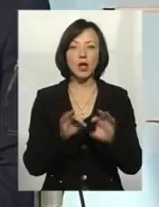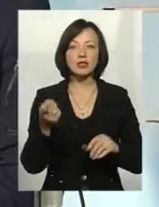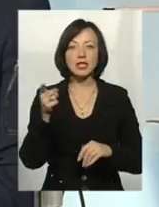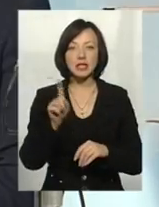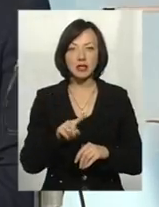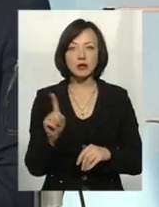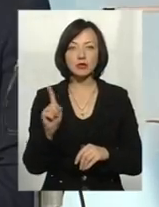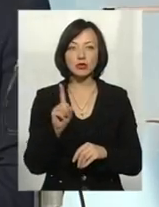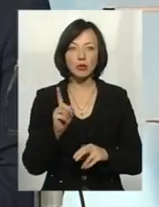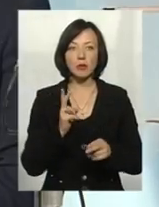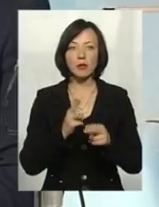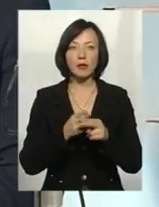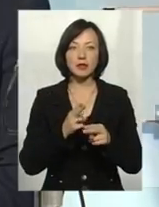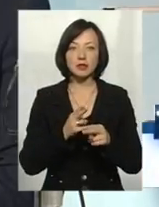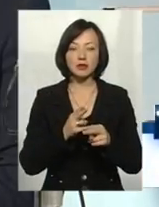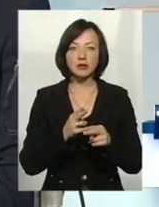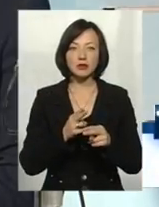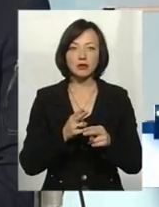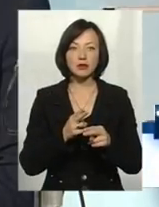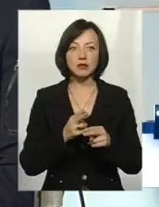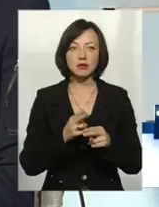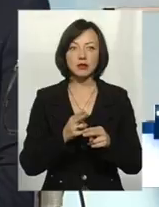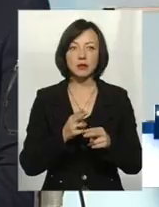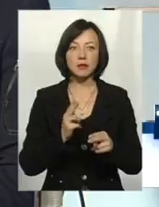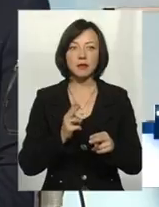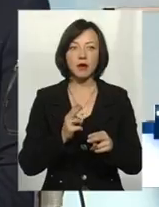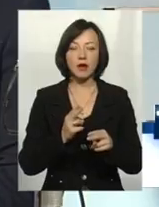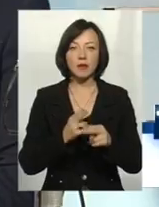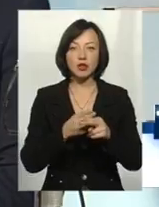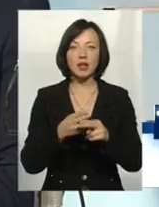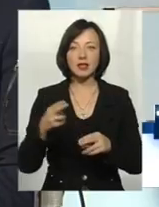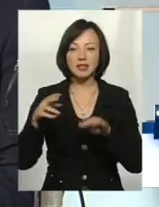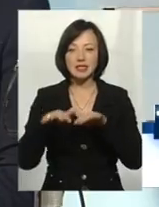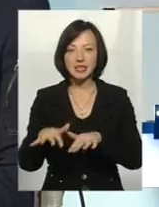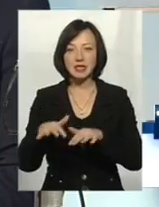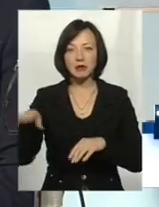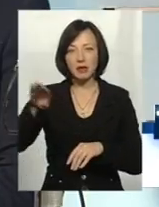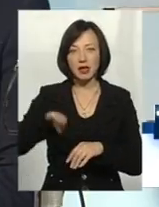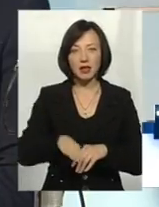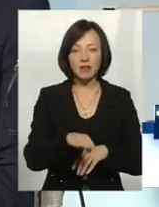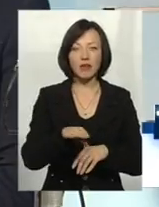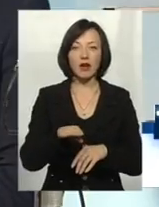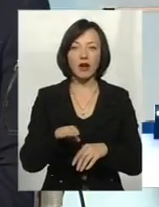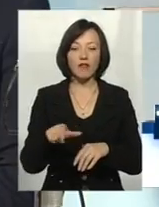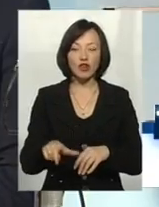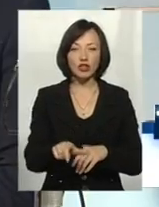що перешкоджається стік з берегів, стік грунтових вод в русло річки. Знову ж таки, маловодні